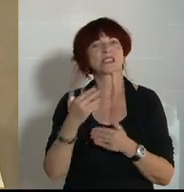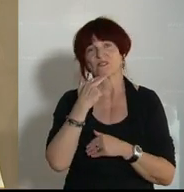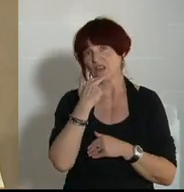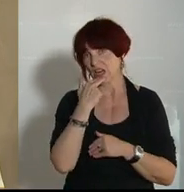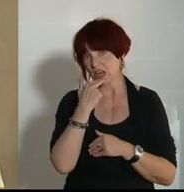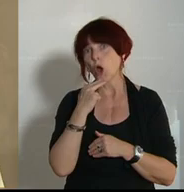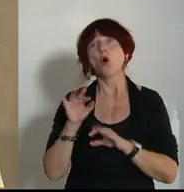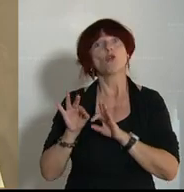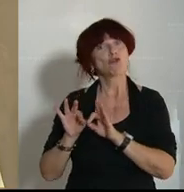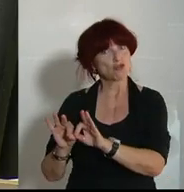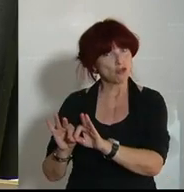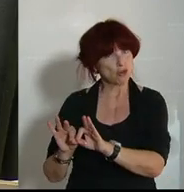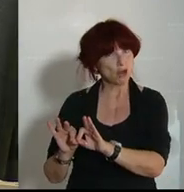von den Neos.